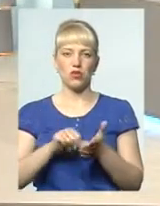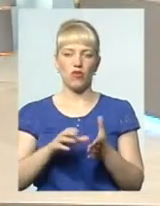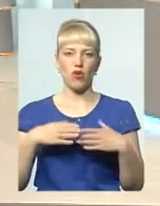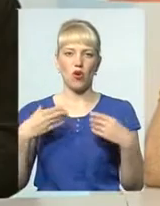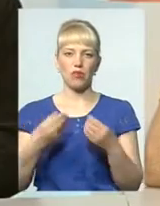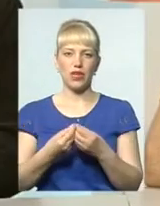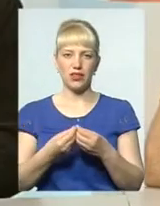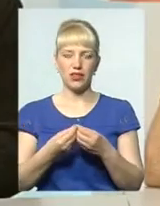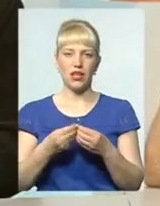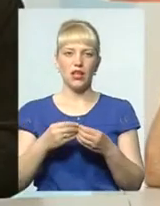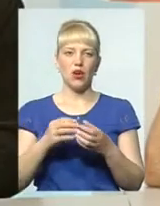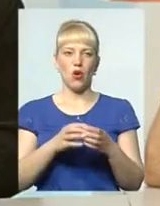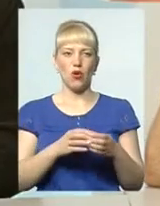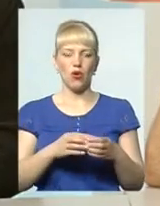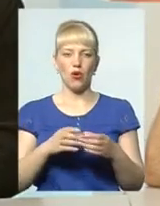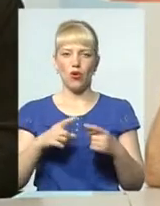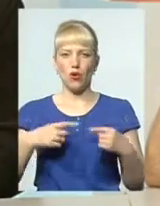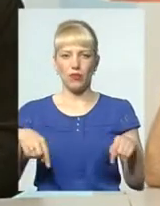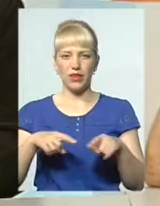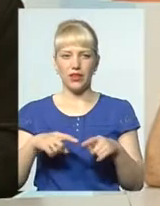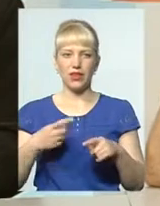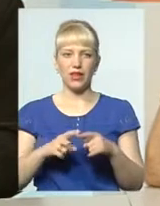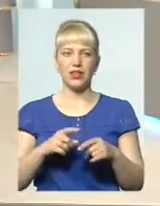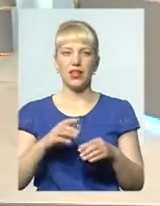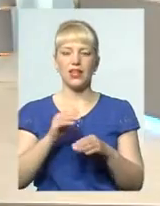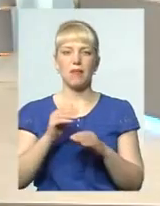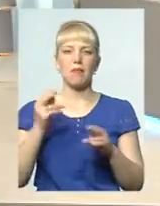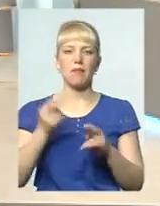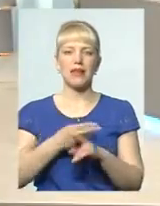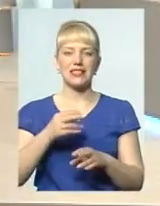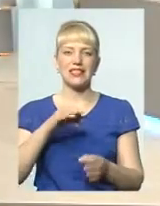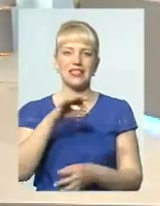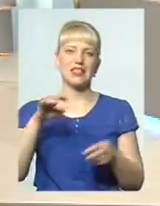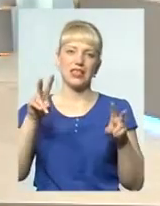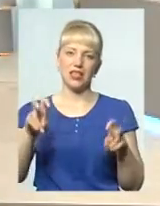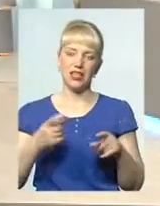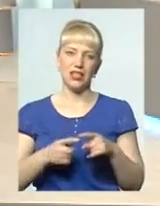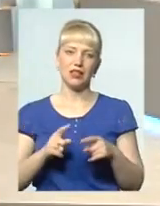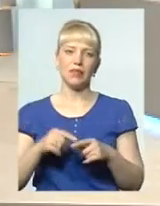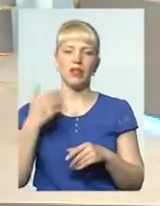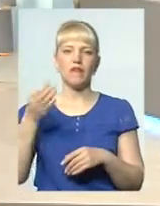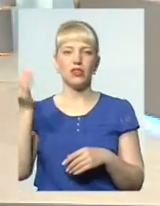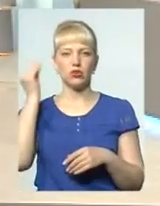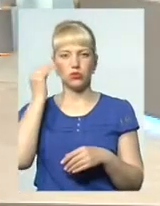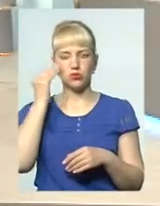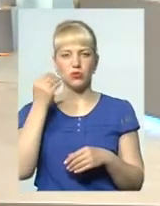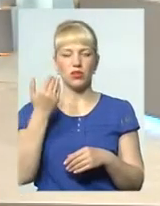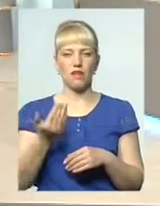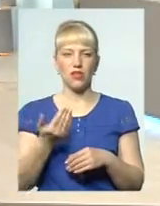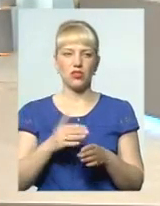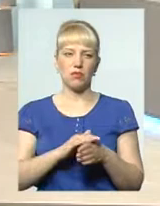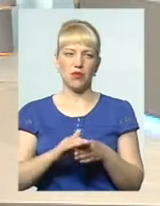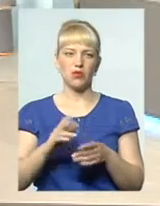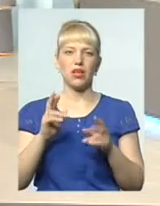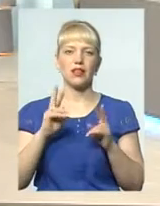«Хмельниччина-Бесрід» та благодійного фонду «Твори доброго, доброго здоров'я», шановні гості. Власне, на вашу думку, на ваше виконання,